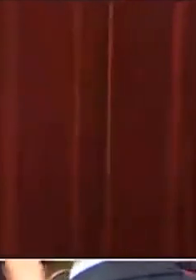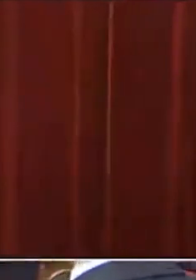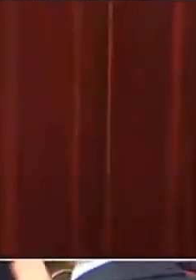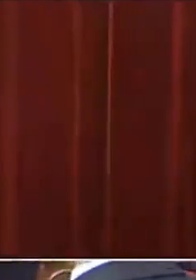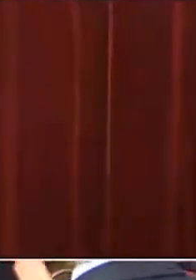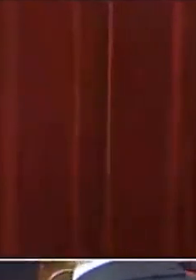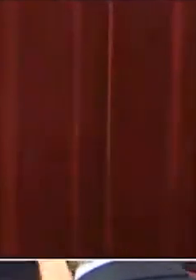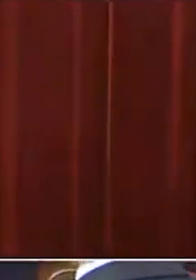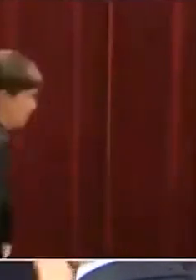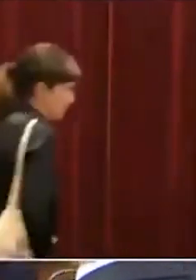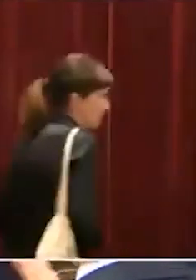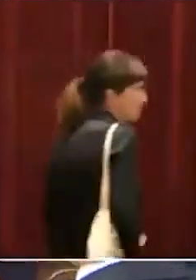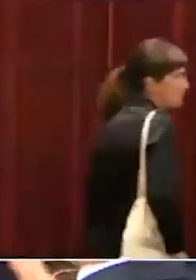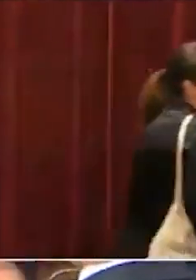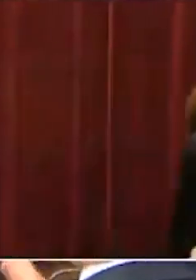Gràcies.